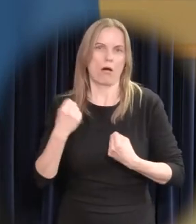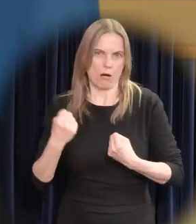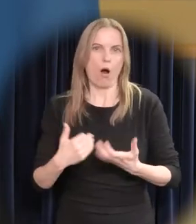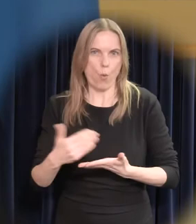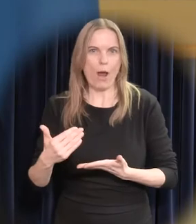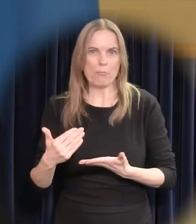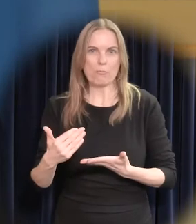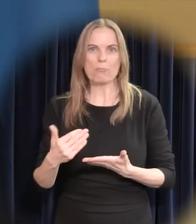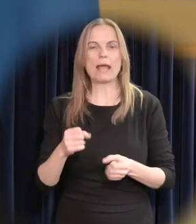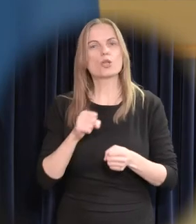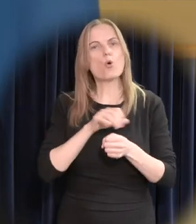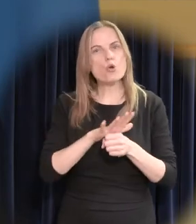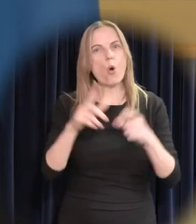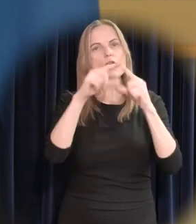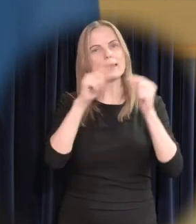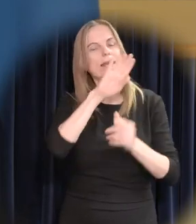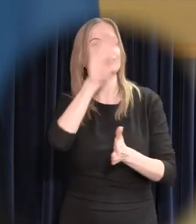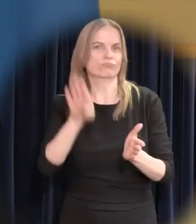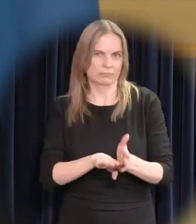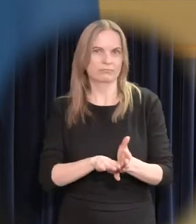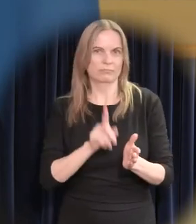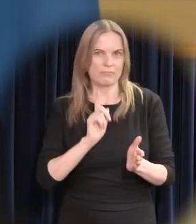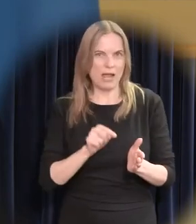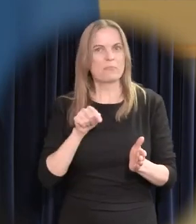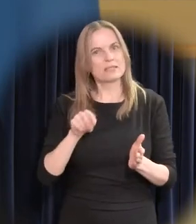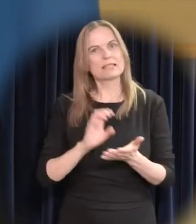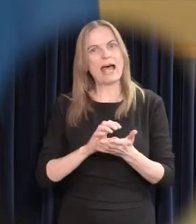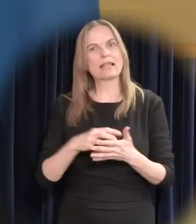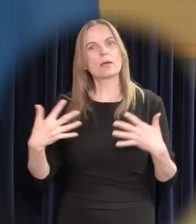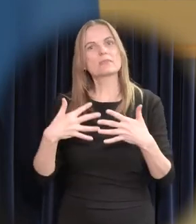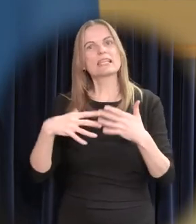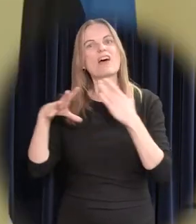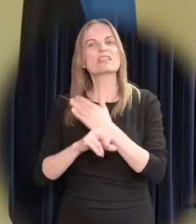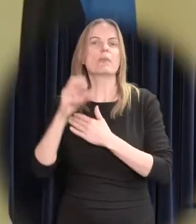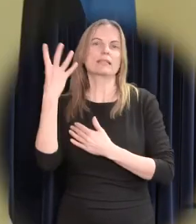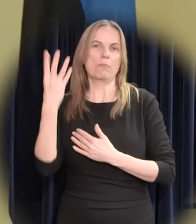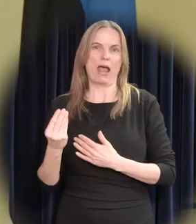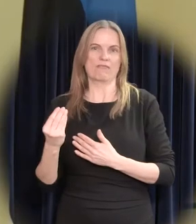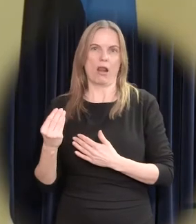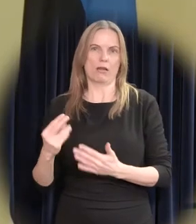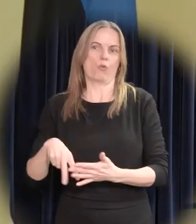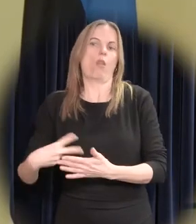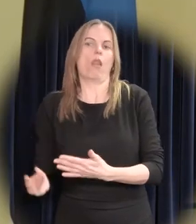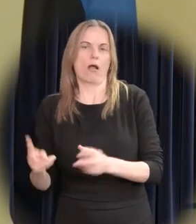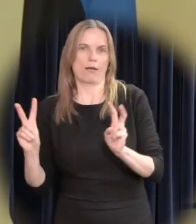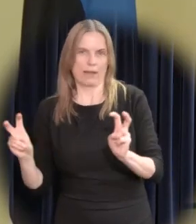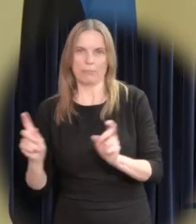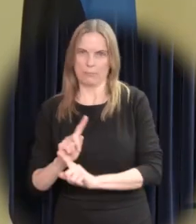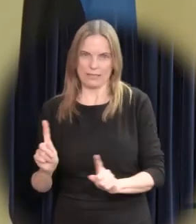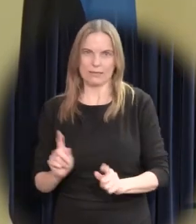reeglite täitmisega, et kui nii võib öelda, mitte langeda sõja viimasel päeval. Head kaasmaalased!